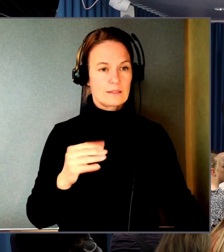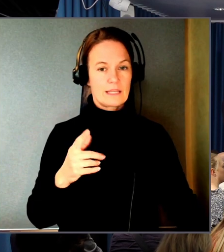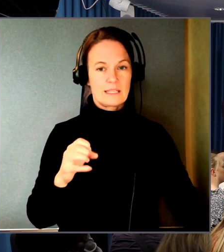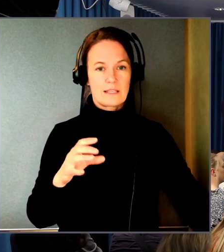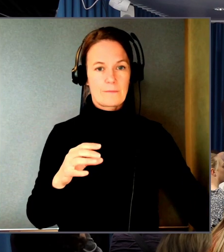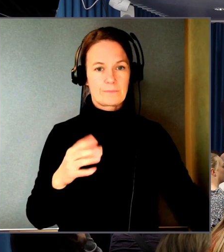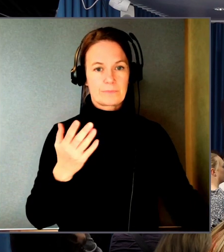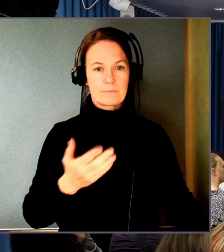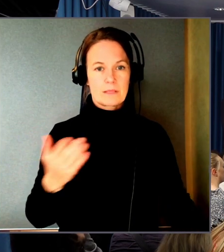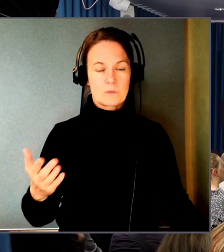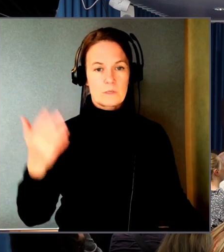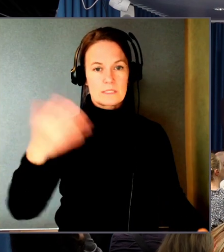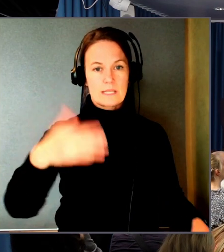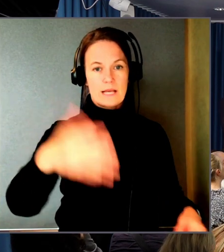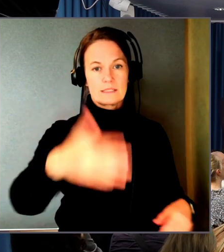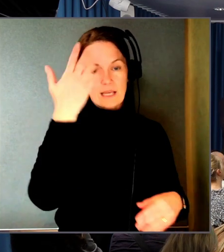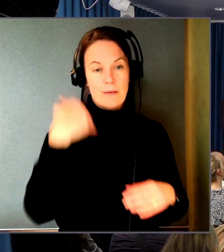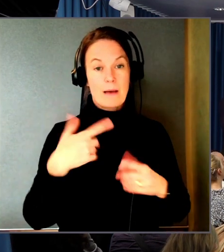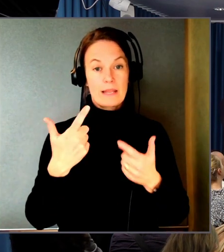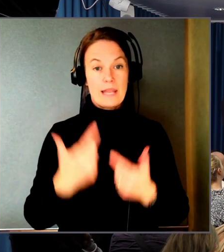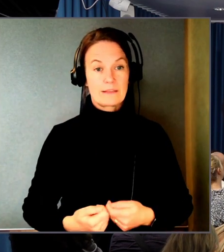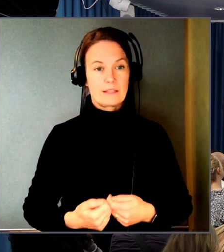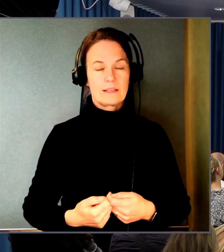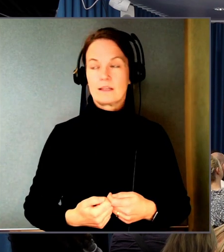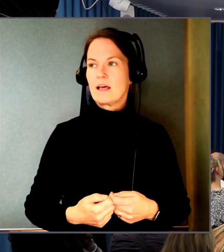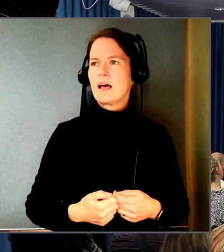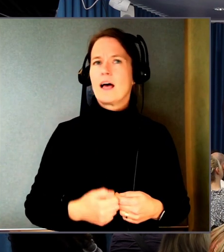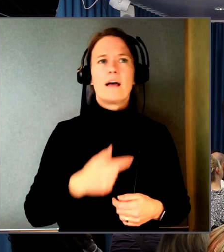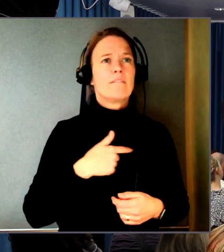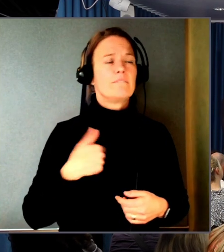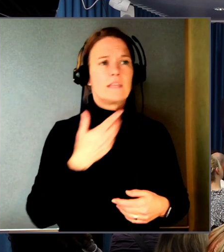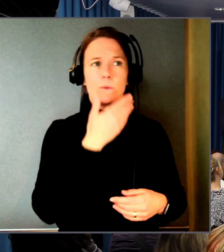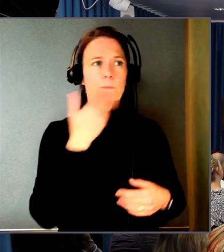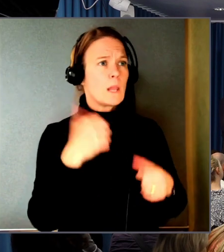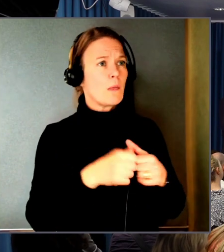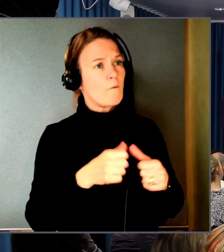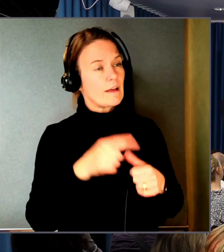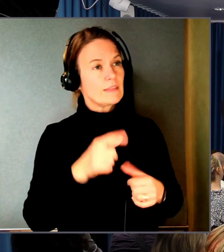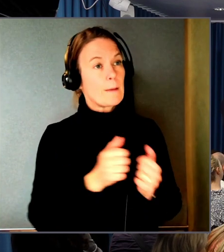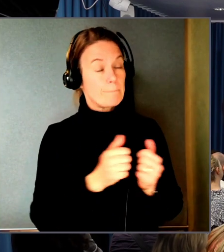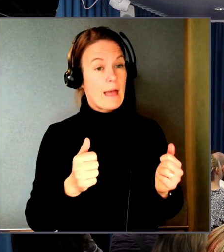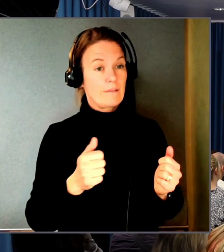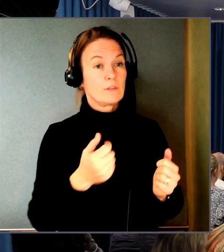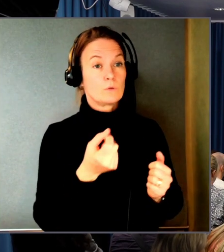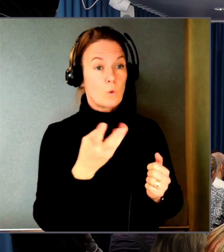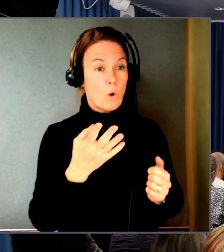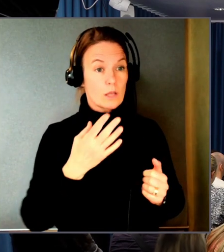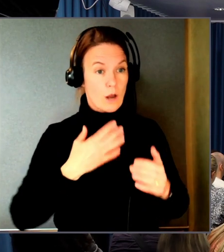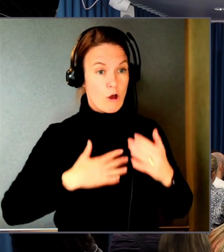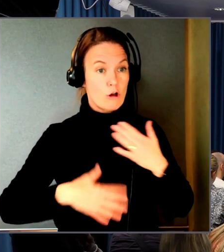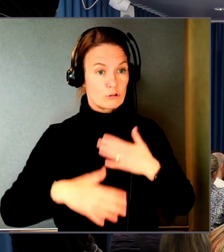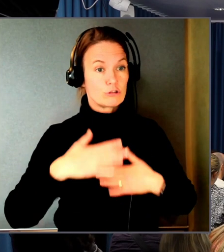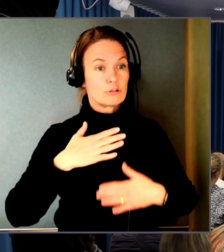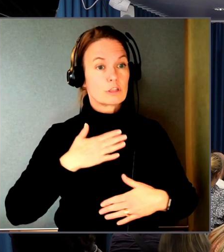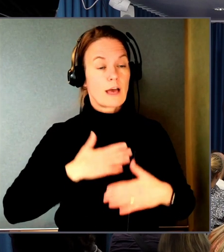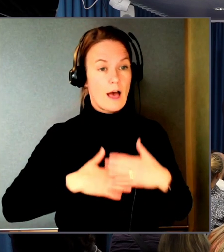Presentationsslides, finns de att ladda ner? Vi har inte utlovat det. Men jag har fått det av några, den frågan.